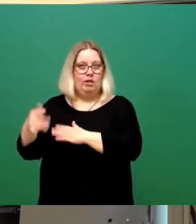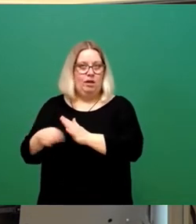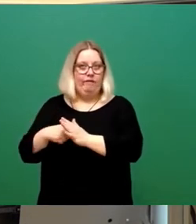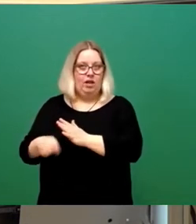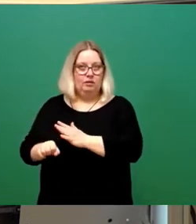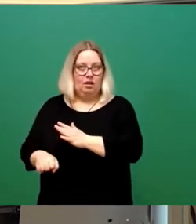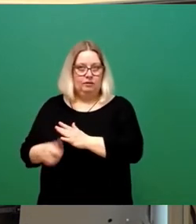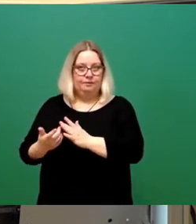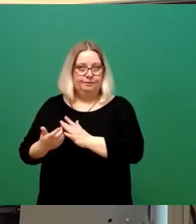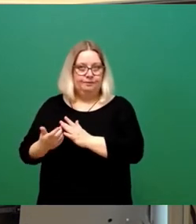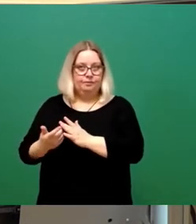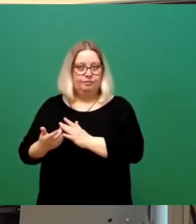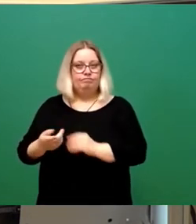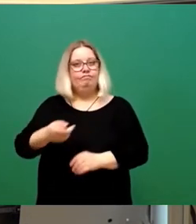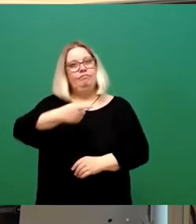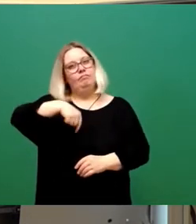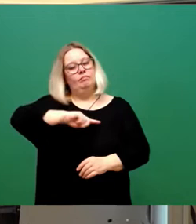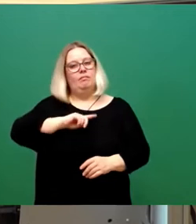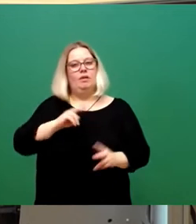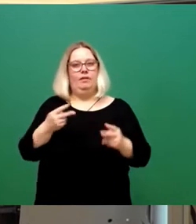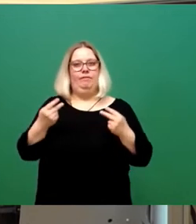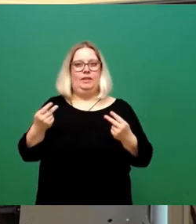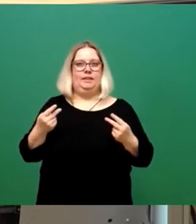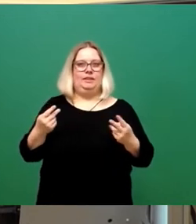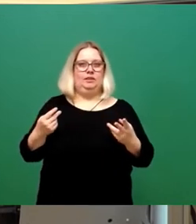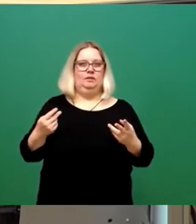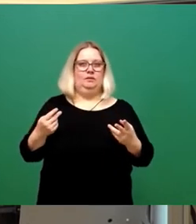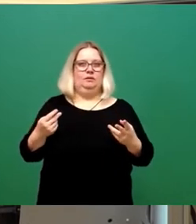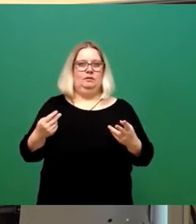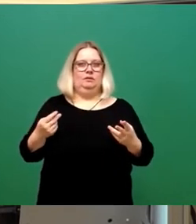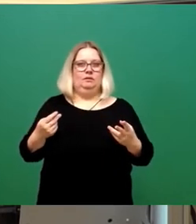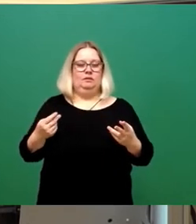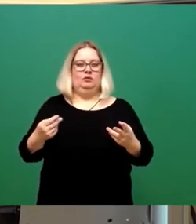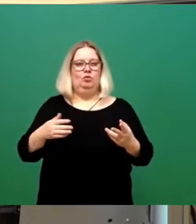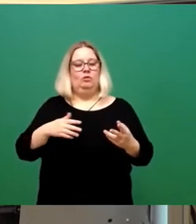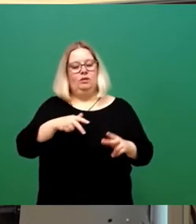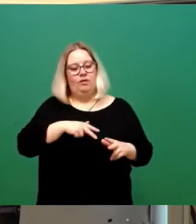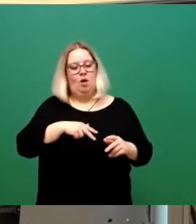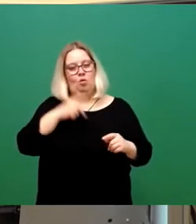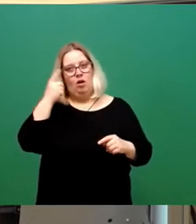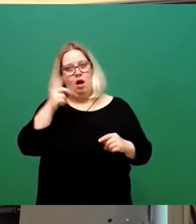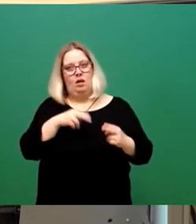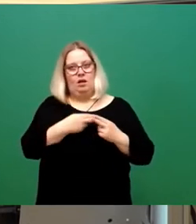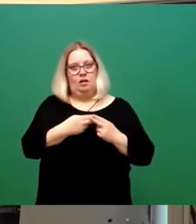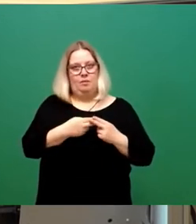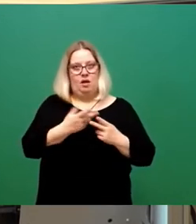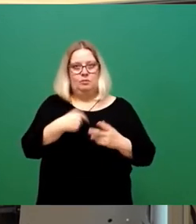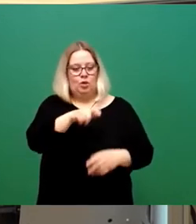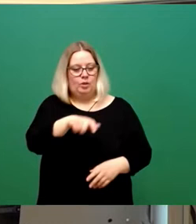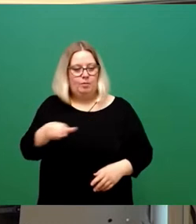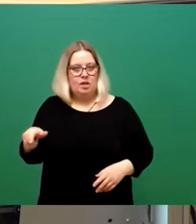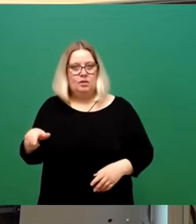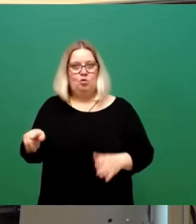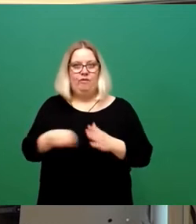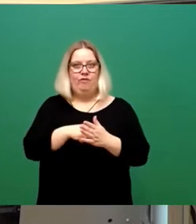Es ist aus unserer Sicht unerlässlich und es ist auch dem Rat nicht würdig, hier irgendwelche Personen zu wählen,